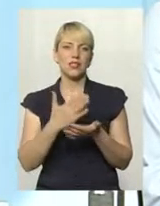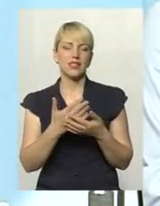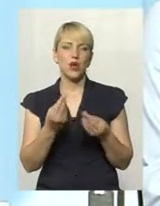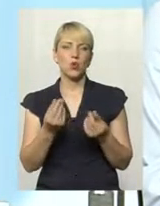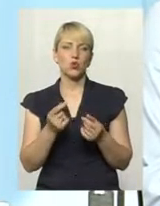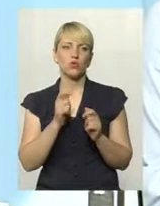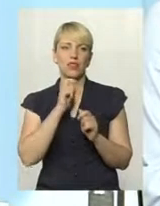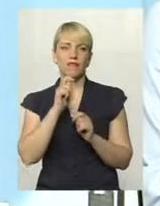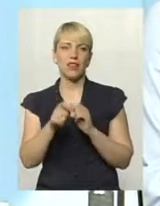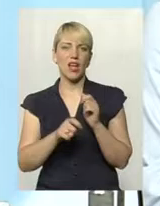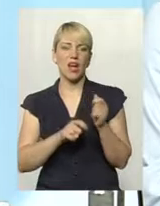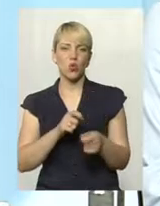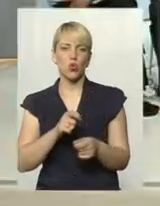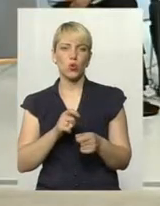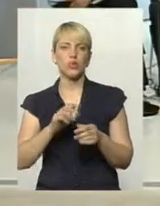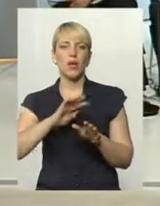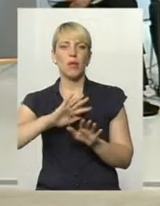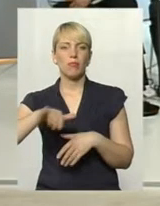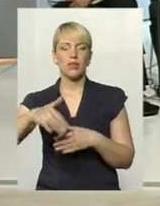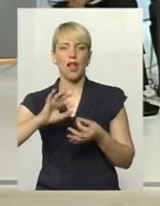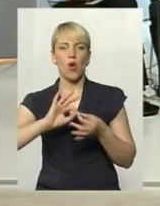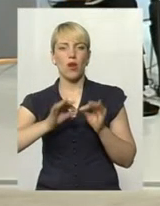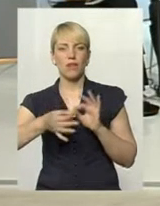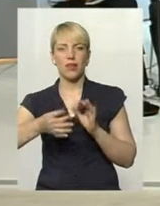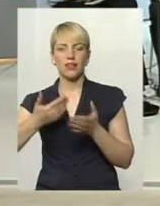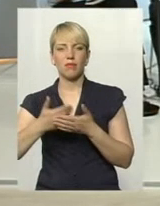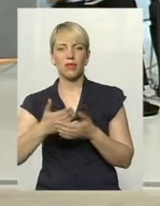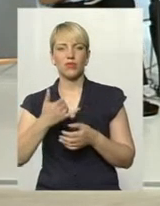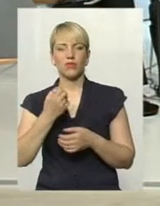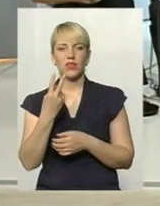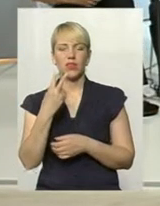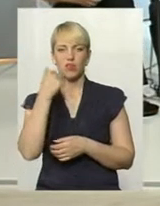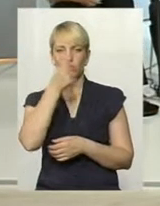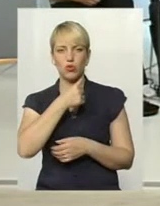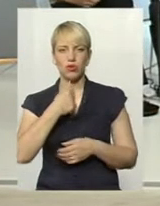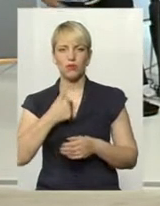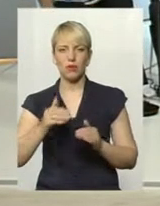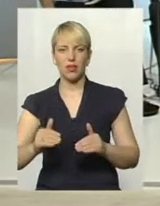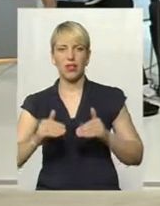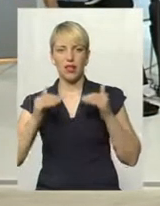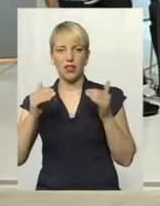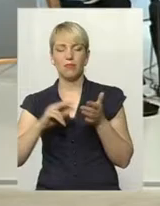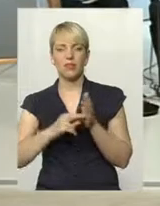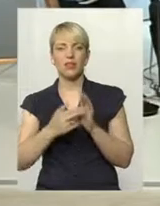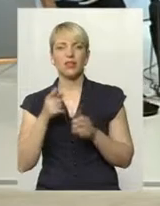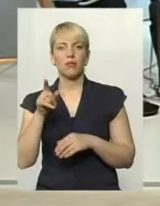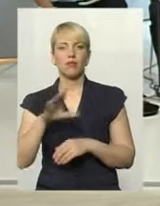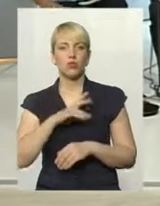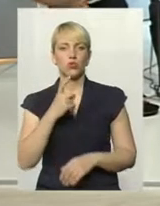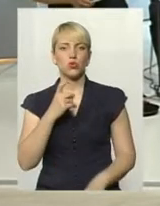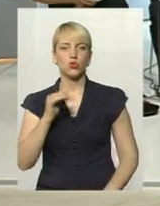винагороди після Олімпіади. Наприклад, у 12-му році ми підняли планку, там було, наприклад, 100 тисяч